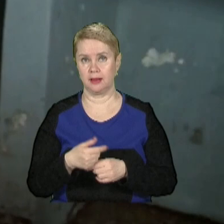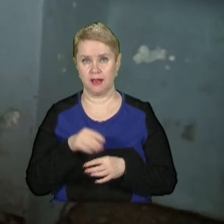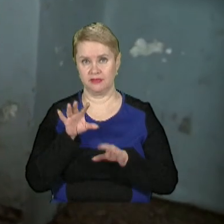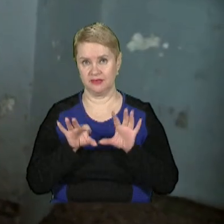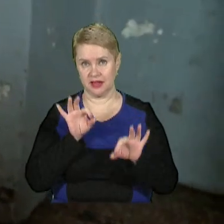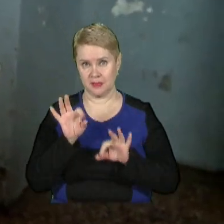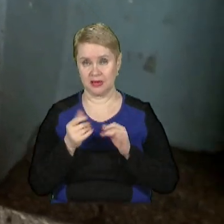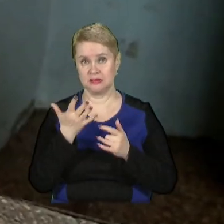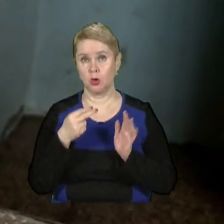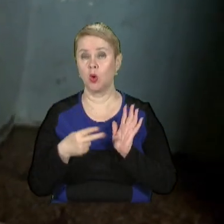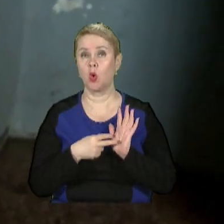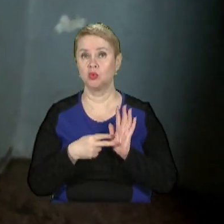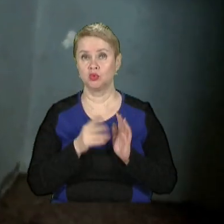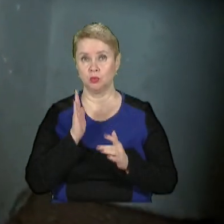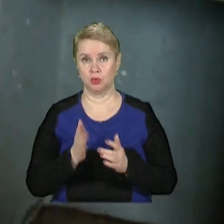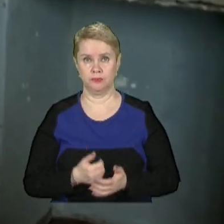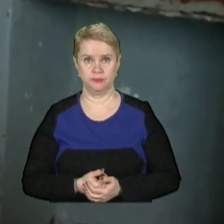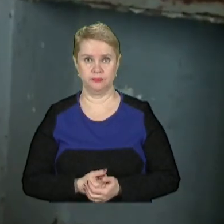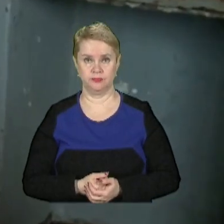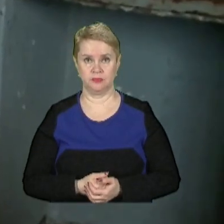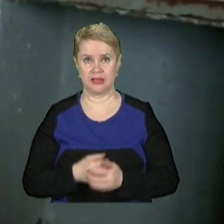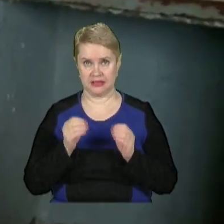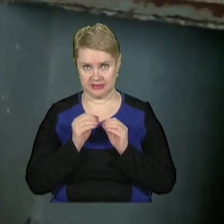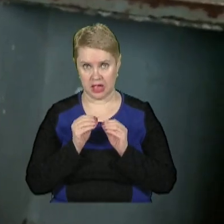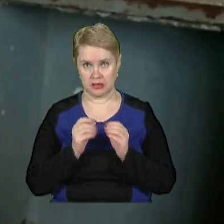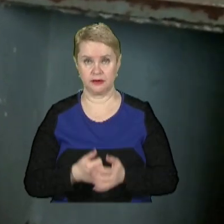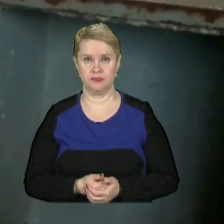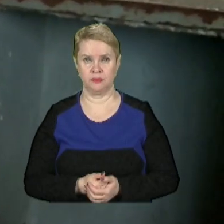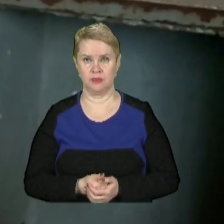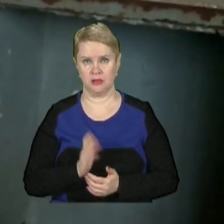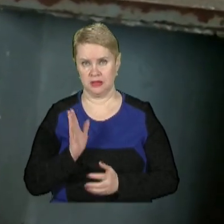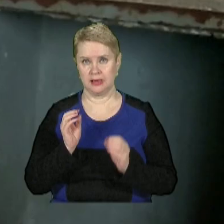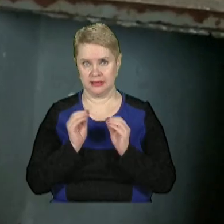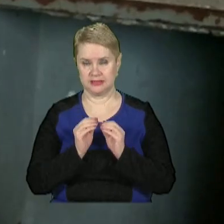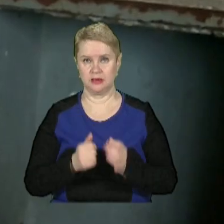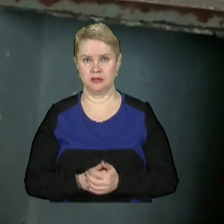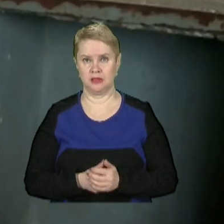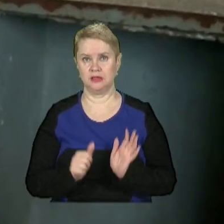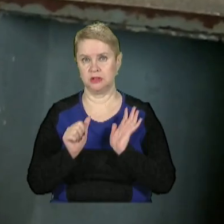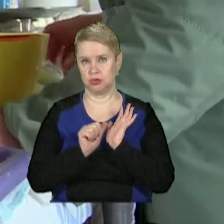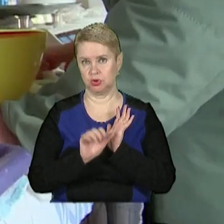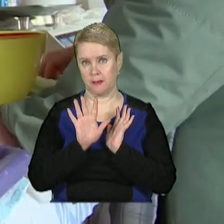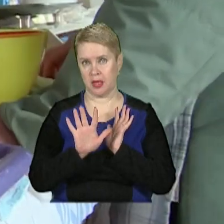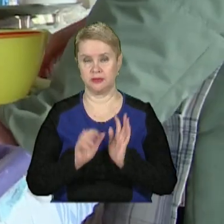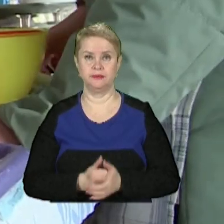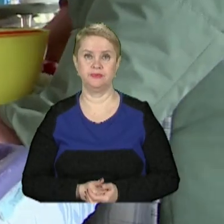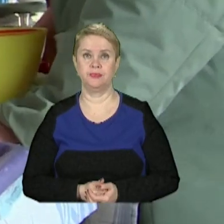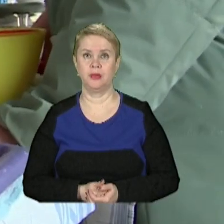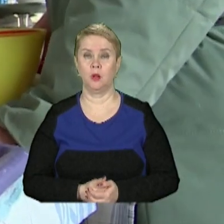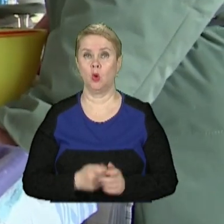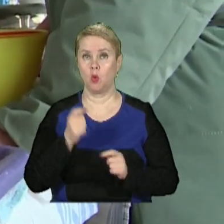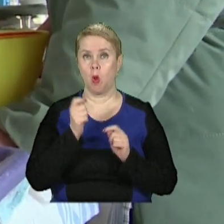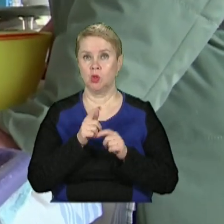виберемо, а скільки ж коштувати буде? Вам десяток? Тільки десяточок. 65. У